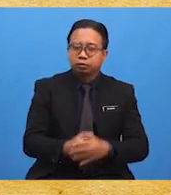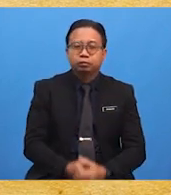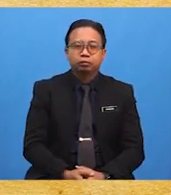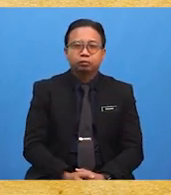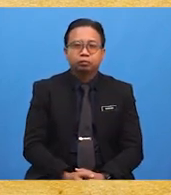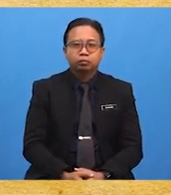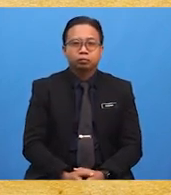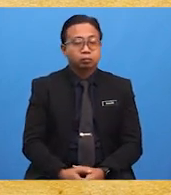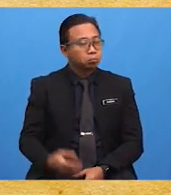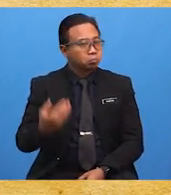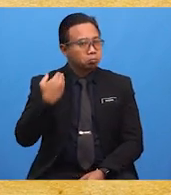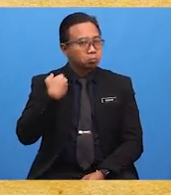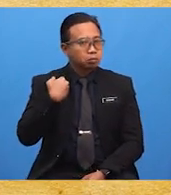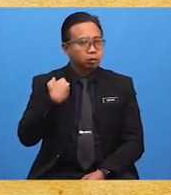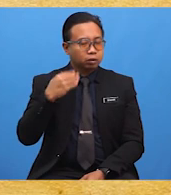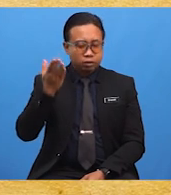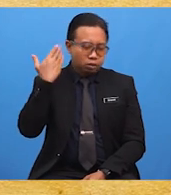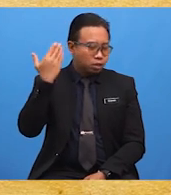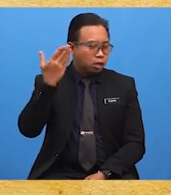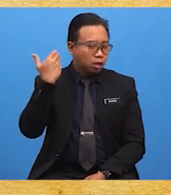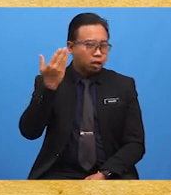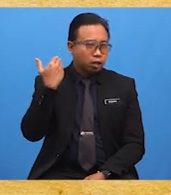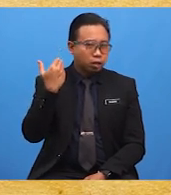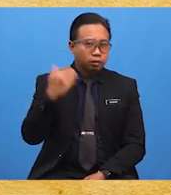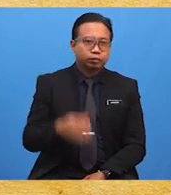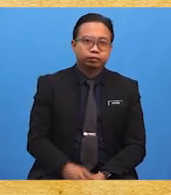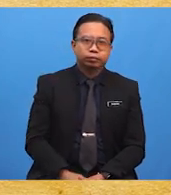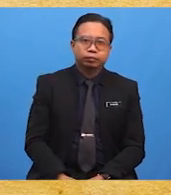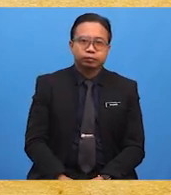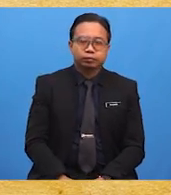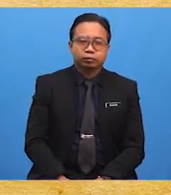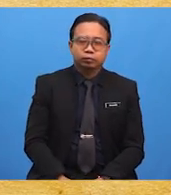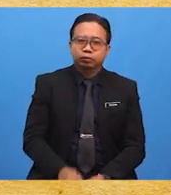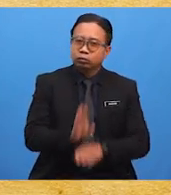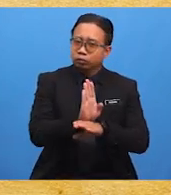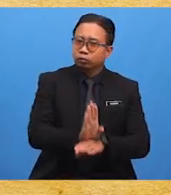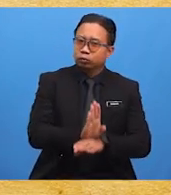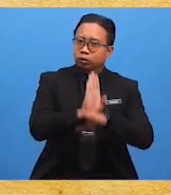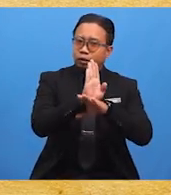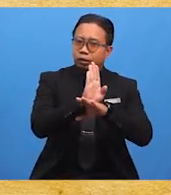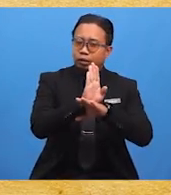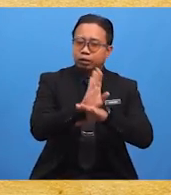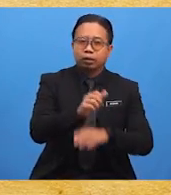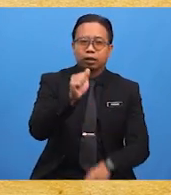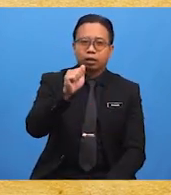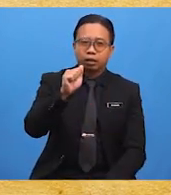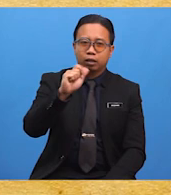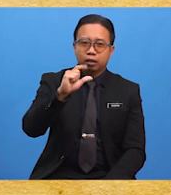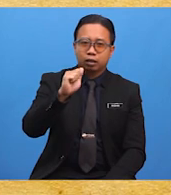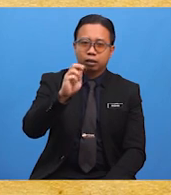latar belakang sejarah, keturunan, budaya, agama,